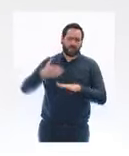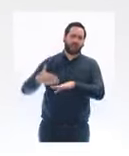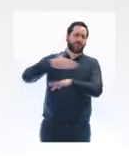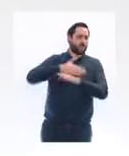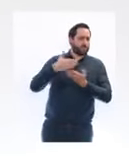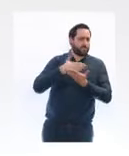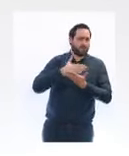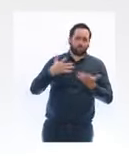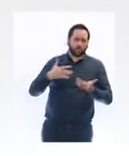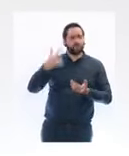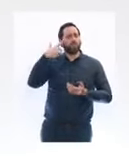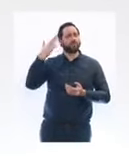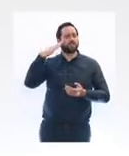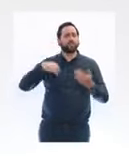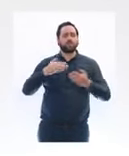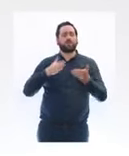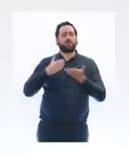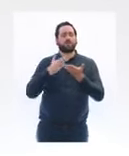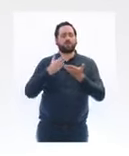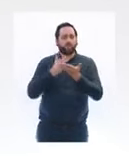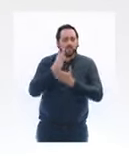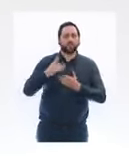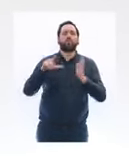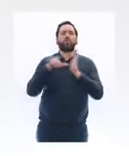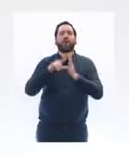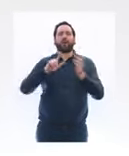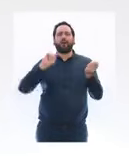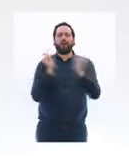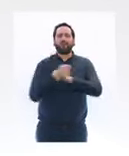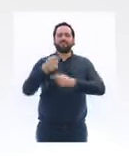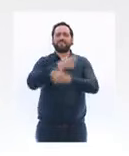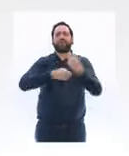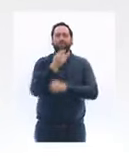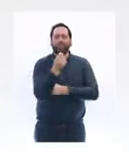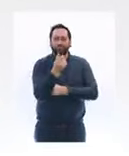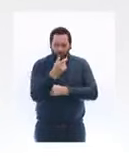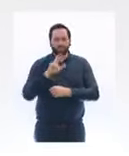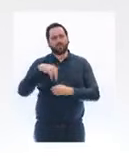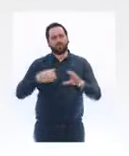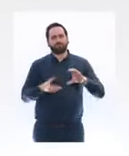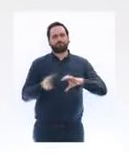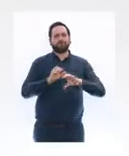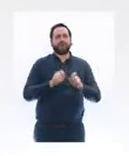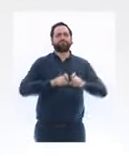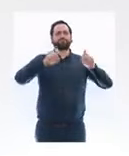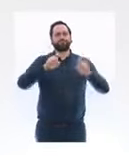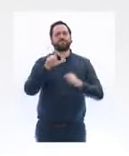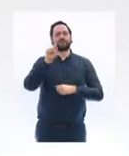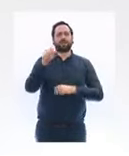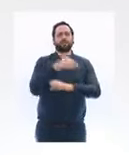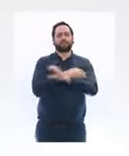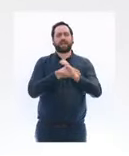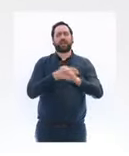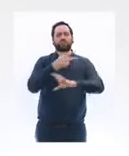finances rectificatives de fin d'année une somme plus importante de 20 milliards d'euros pour nous permettre de voir venir